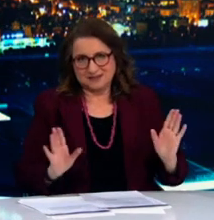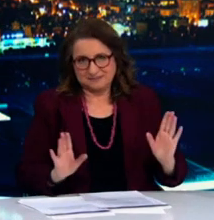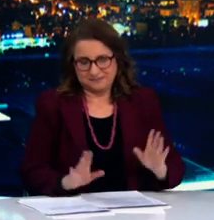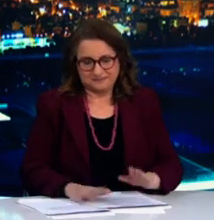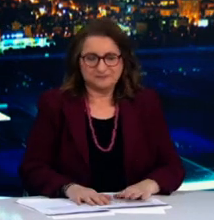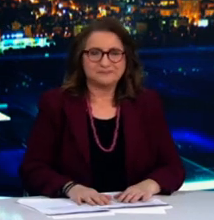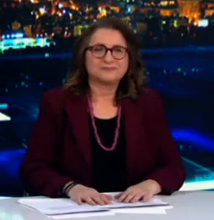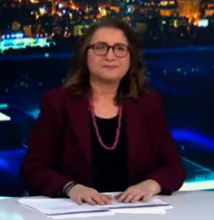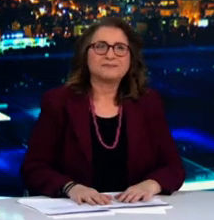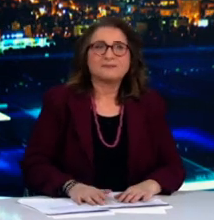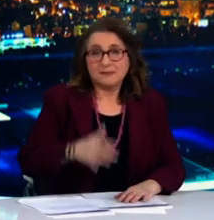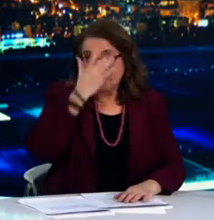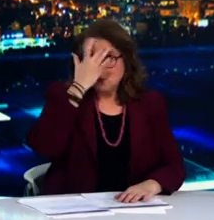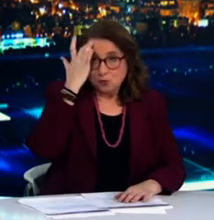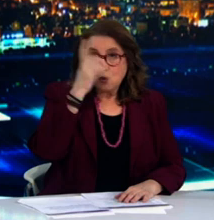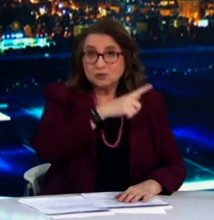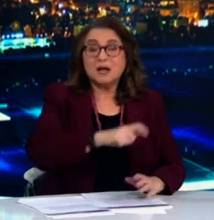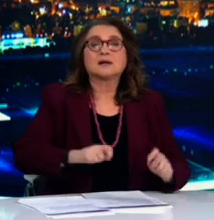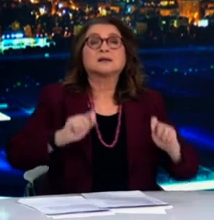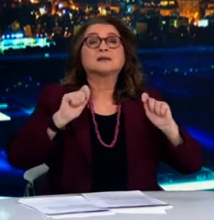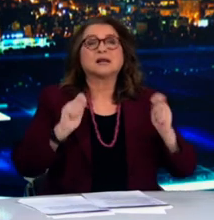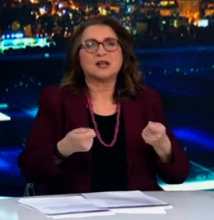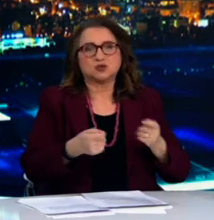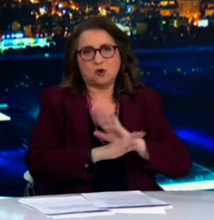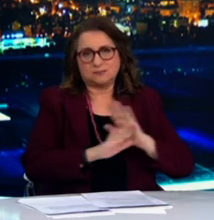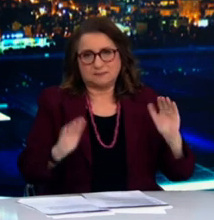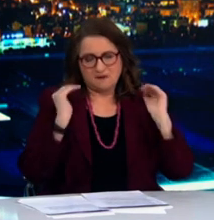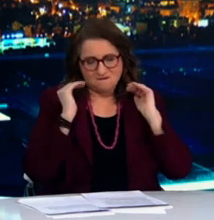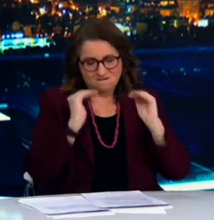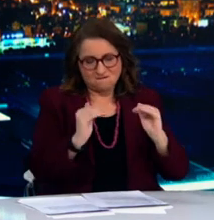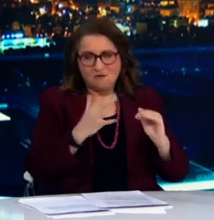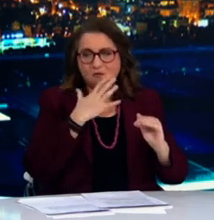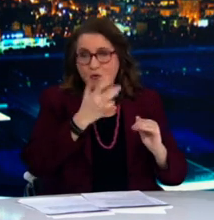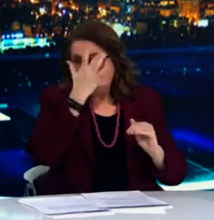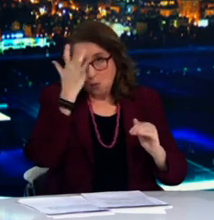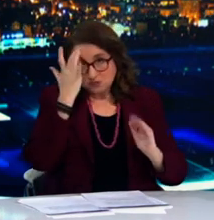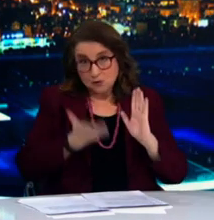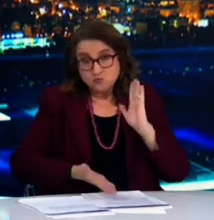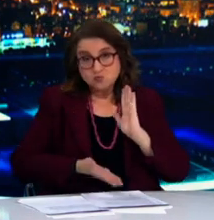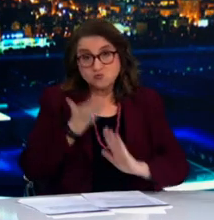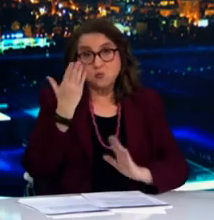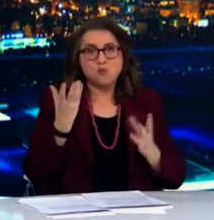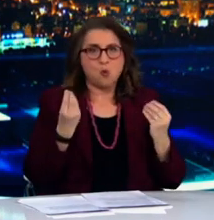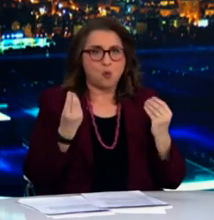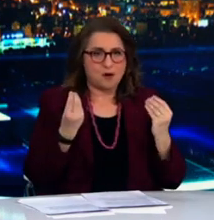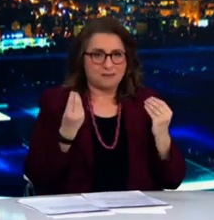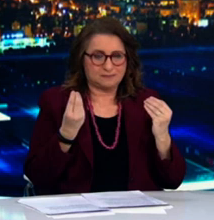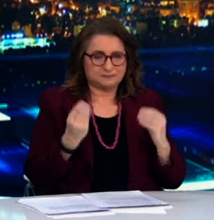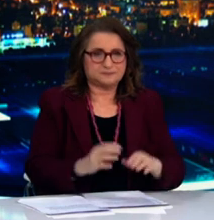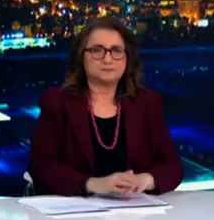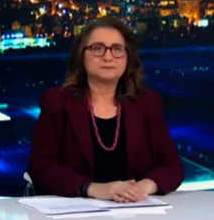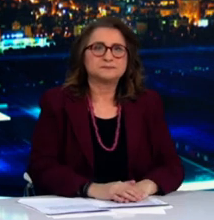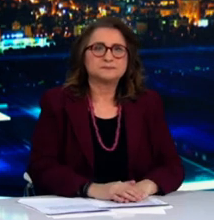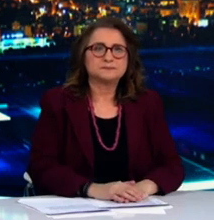περιφερειακή ενότητα Κοζάνης το λιανεμπόριο παραμένει σε αναστολή λόγω της ιδιαίτερης επιδημιολογικής επιβάρησης που παρατηρείται στην περιοχή. Πιο